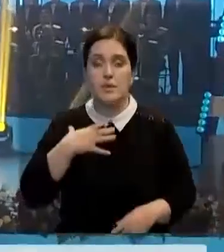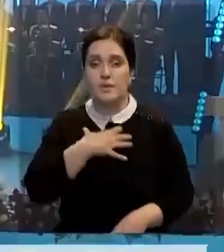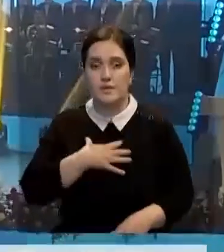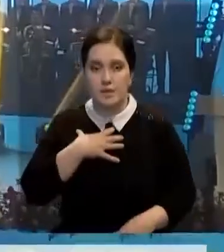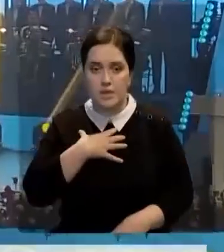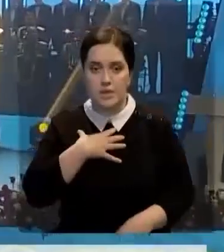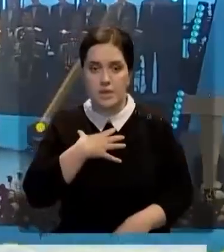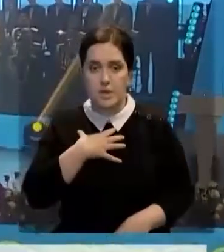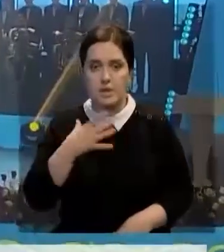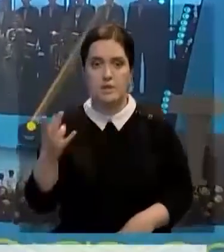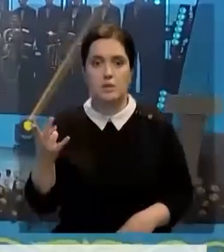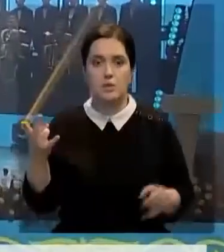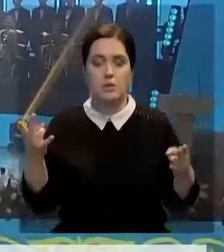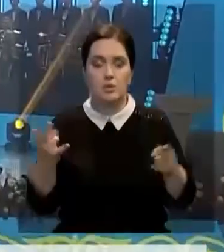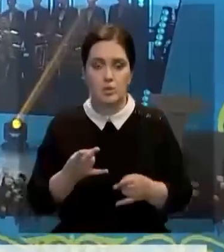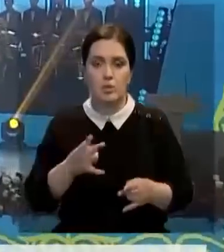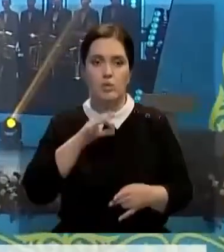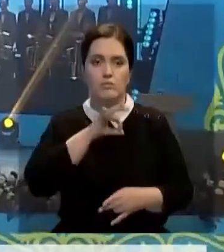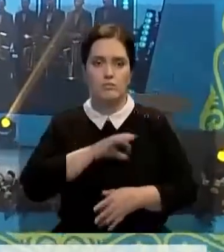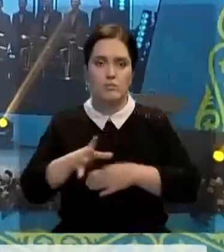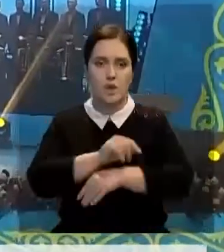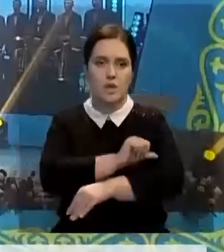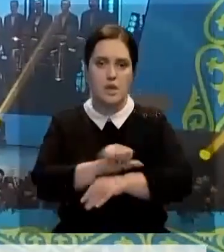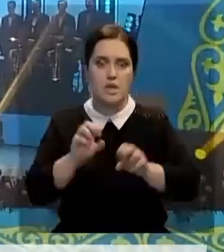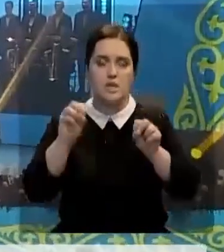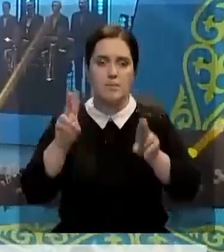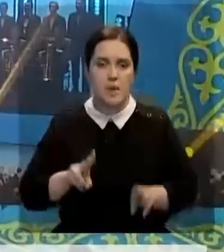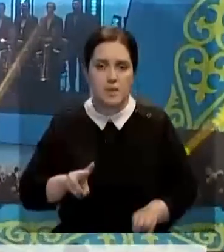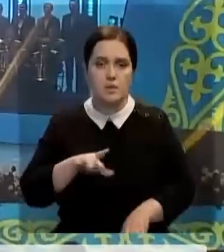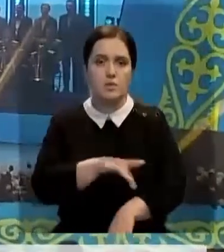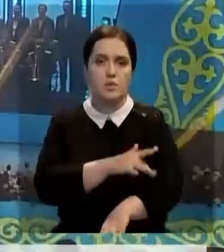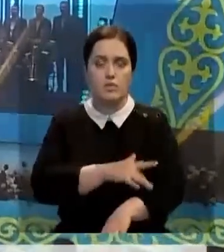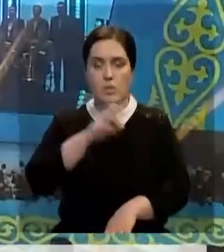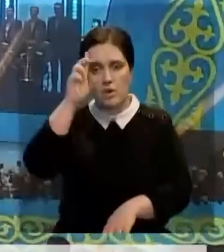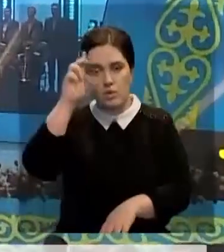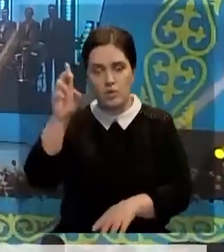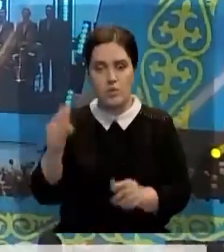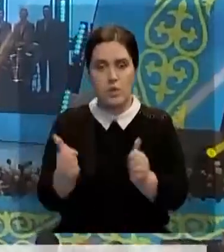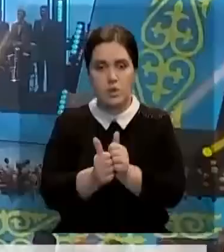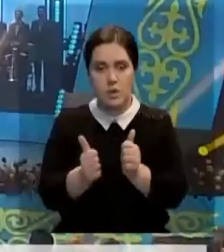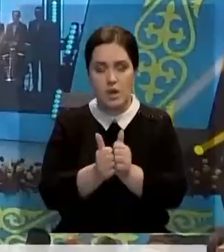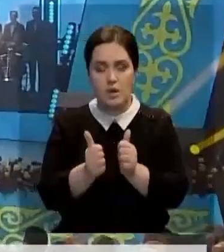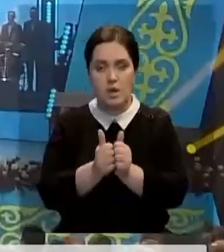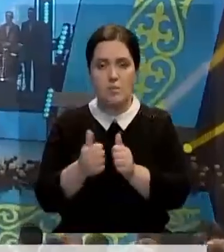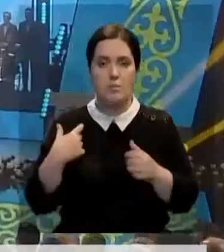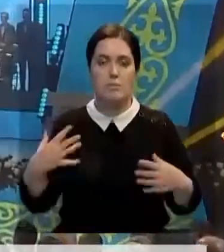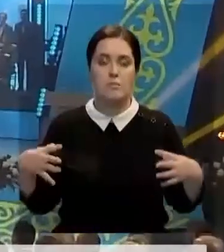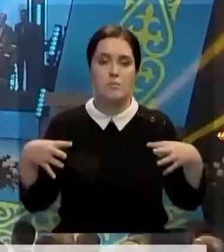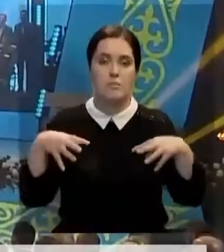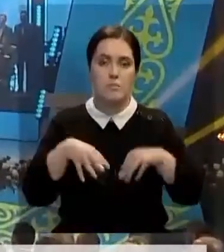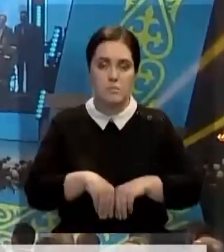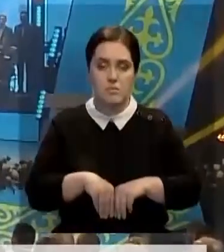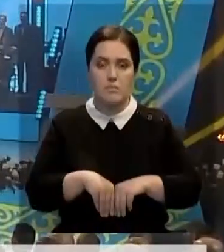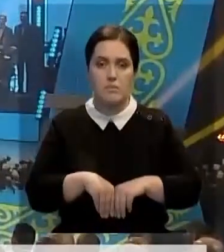развивать продуктивное сотрудничество по линии спецслужб с государствами, которые являются союзниками и